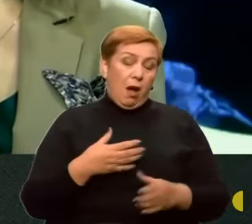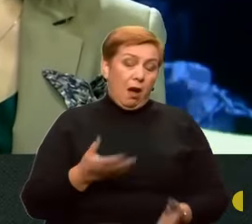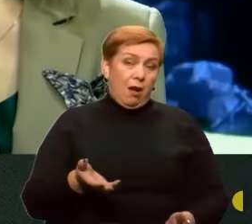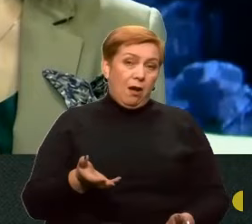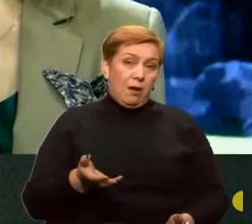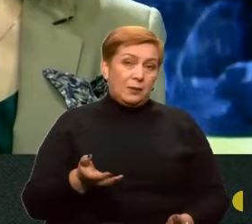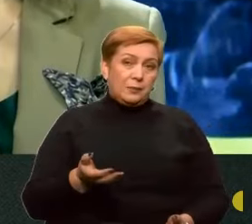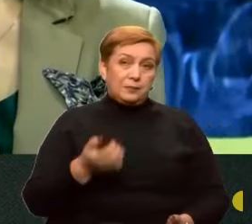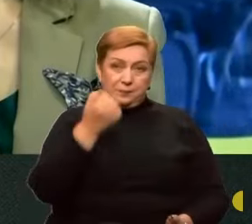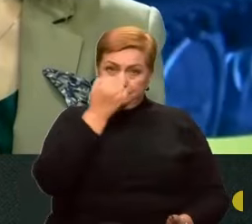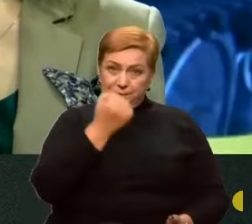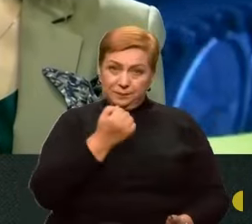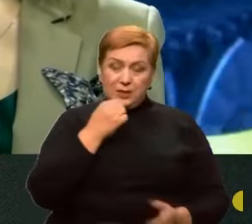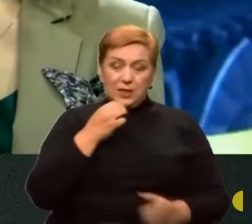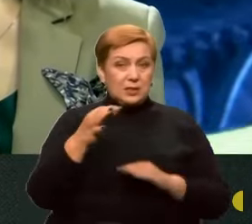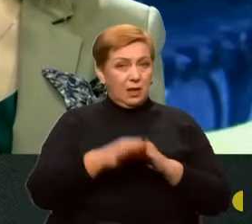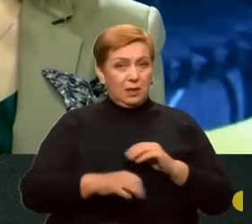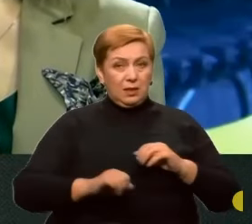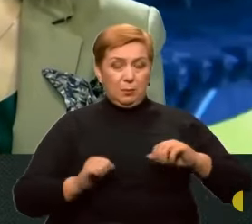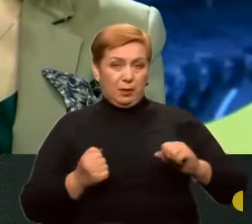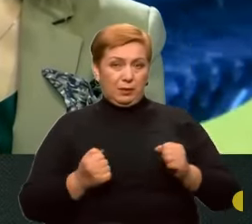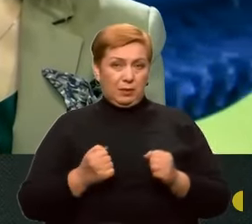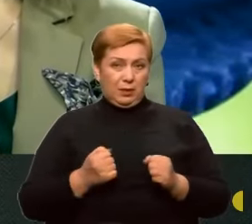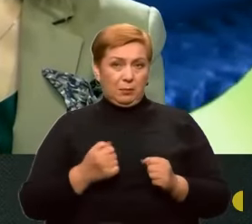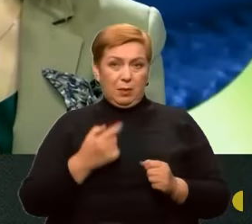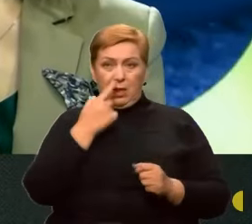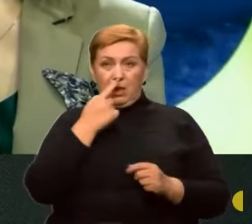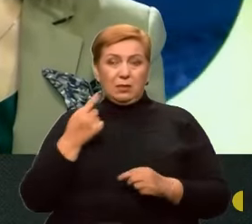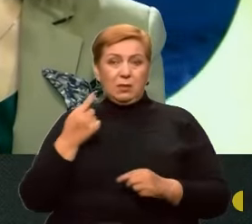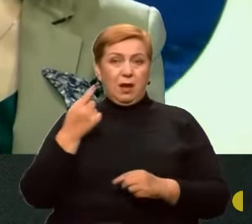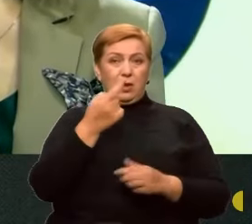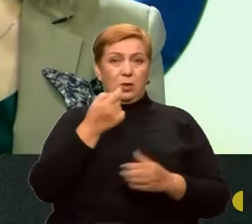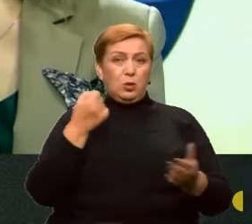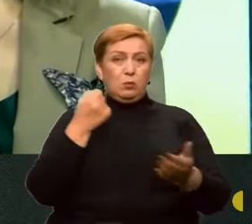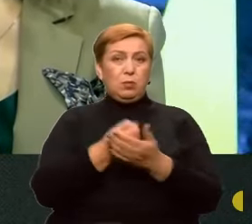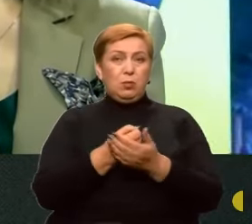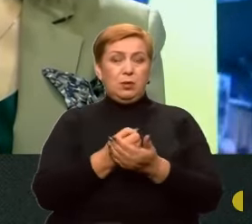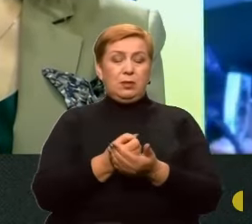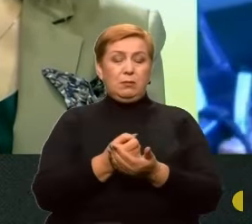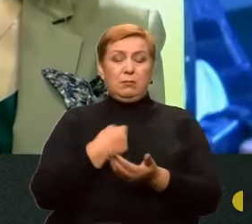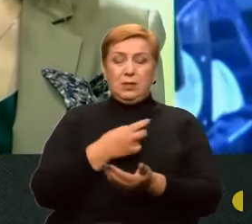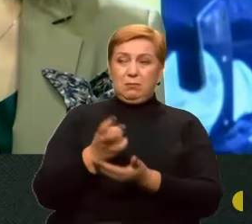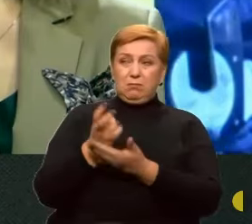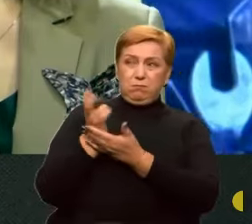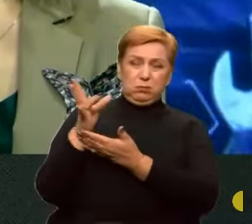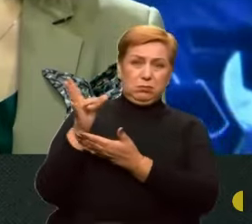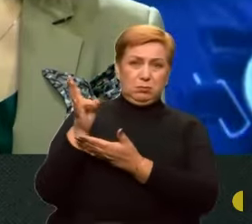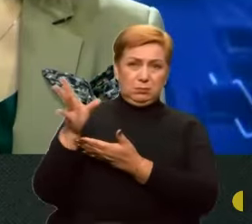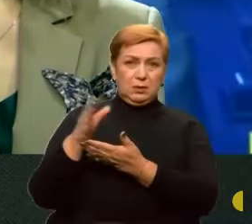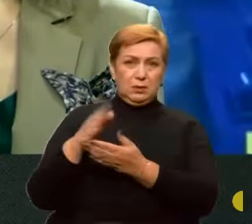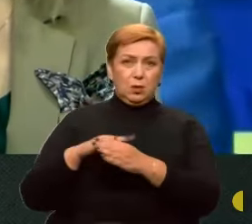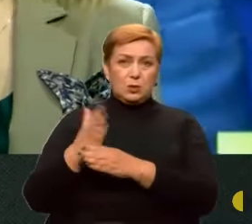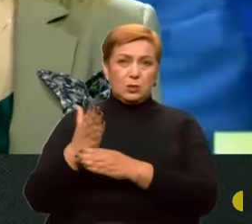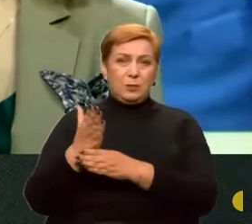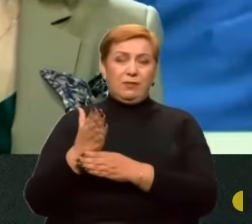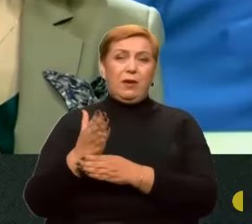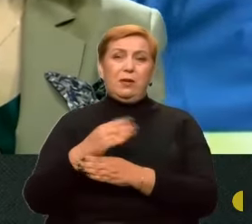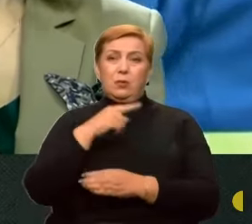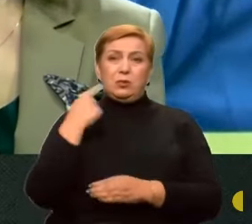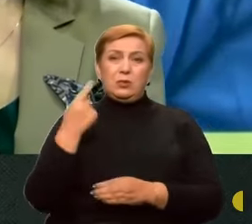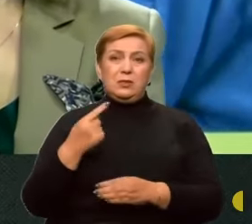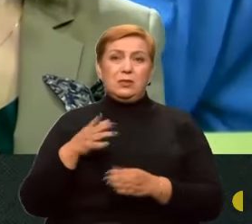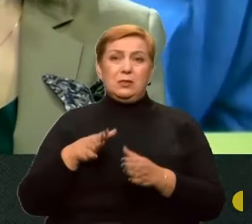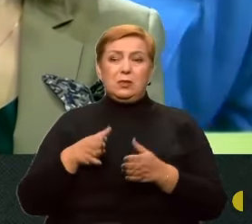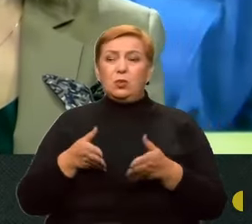велика подяка західним партнерам. Дальнобойне західне зброї розбивають російську інфраструктуру, логістику руйнують,